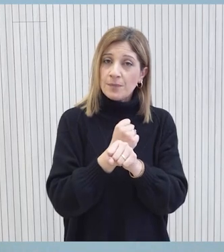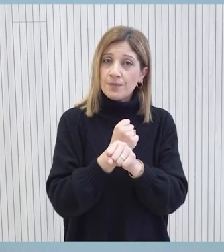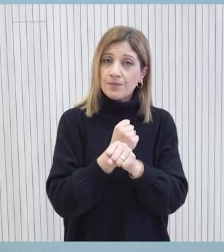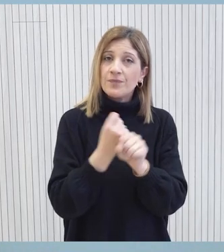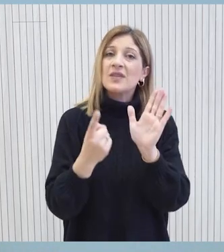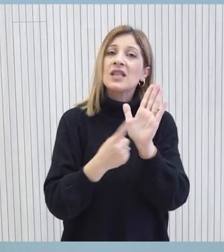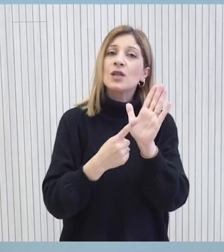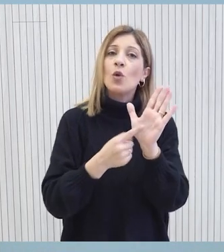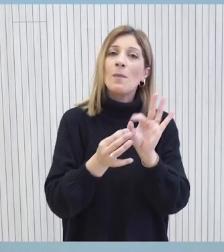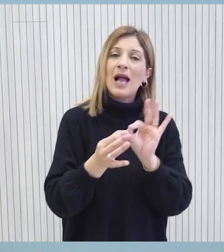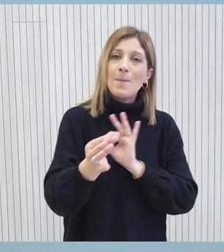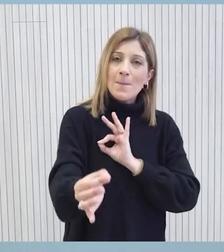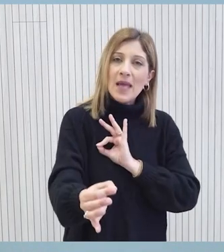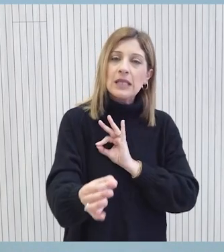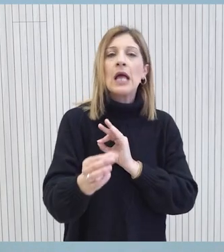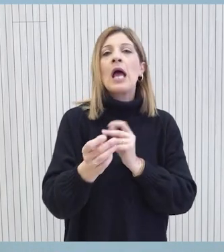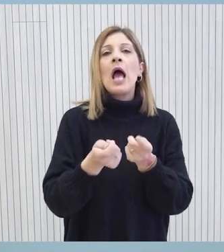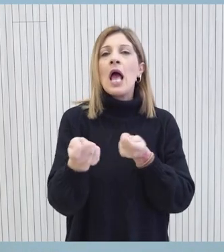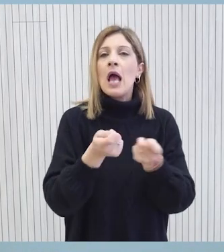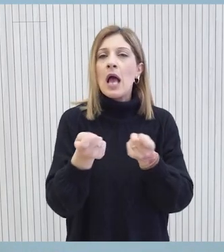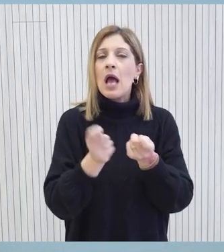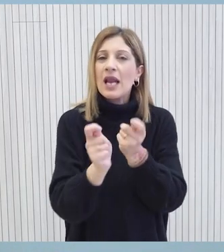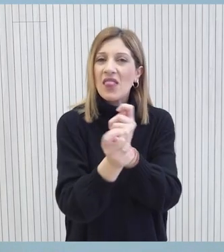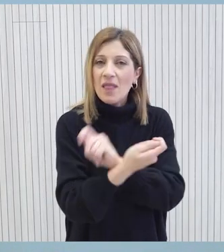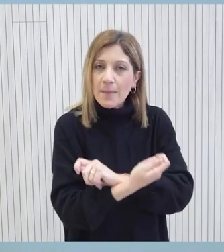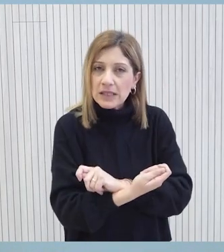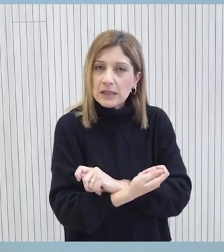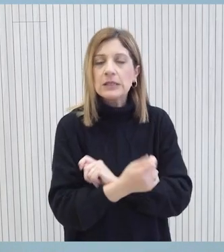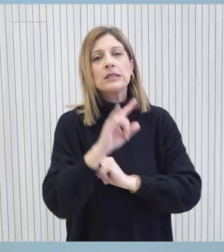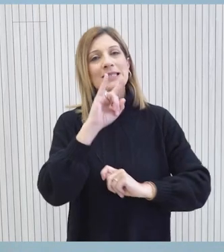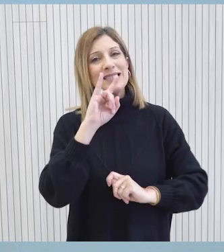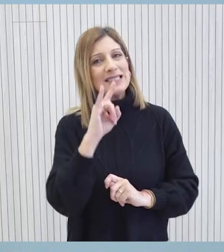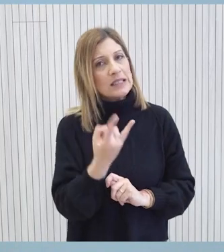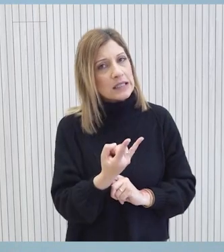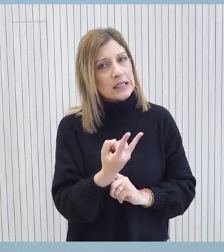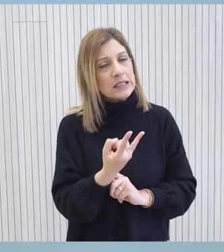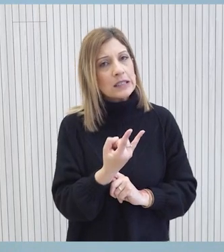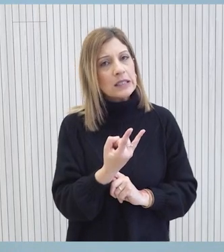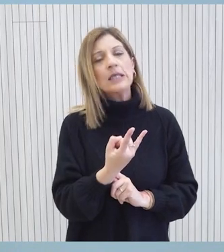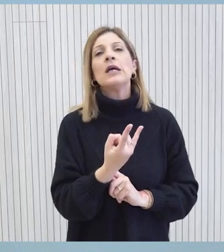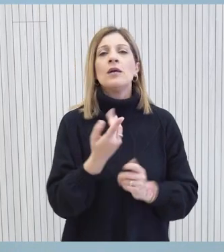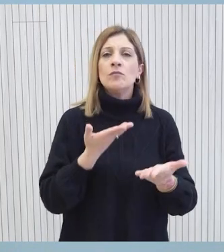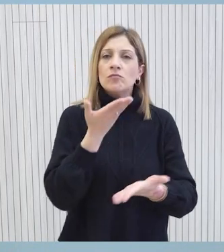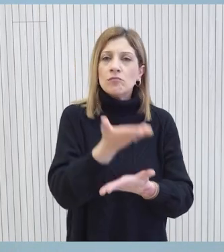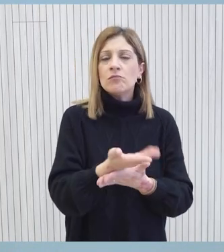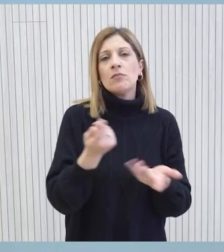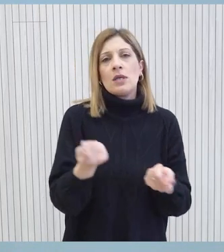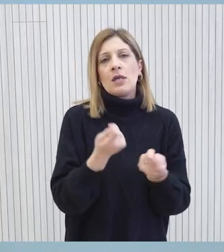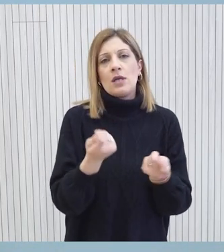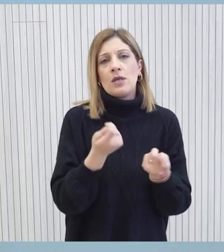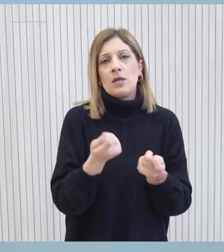νομικά μέτρα, νομοθετικές ρυθμίσεις οι οποίες μπορούν να ληφθούν ή να αν θέλετε να τεθούν σε εφαρμογή